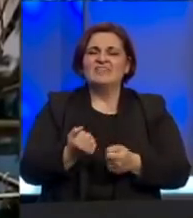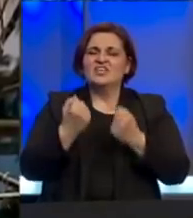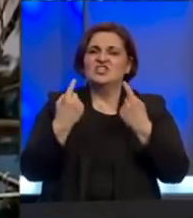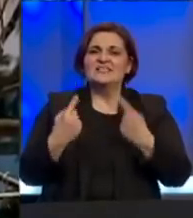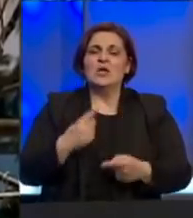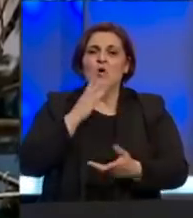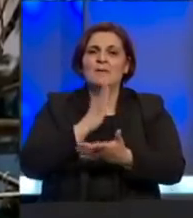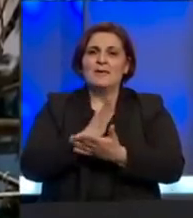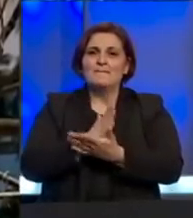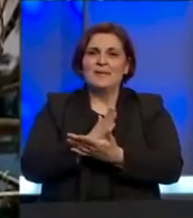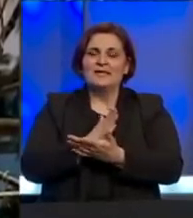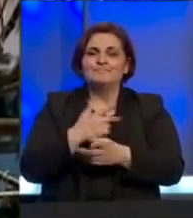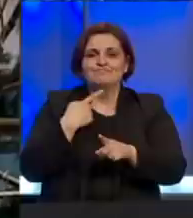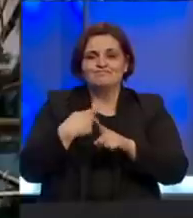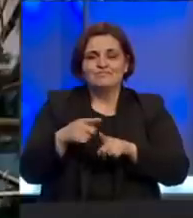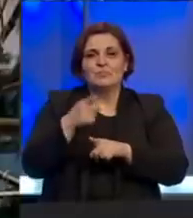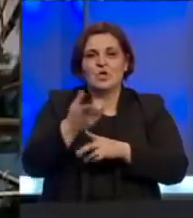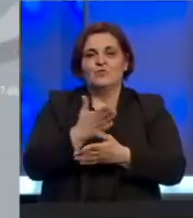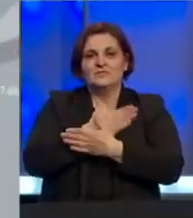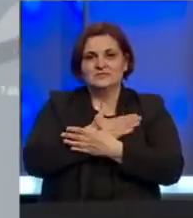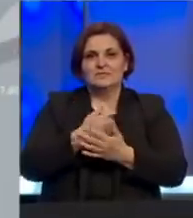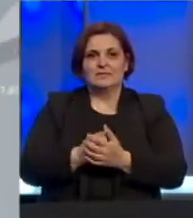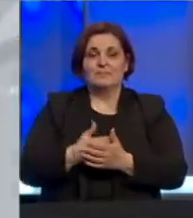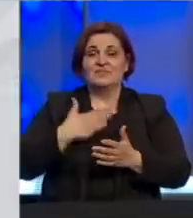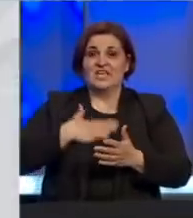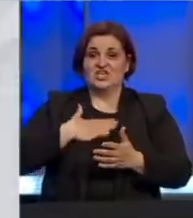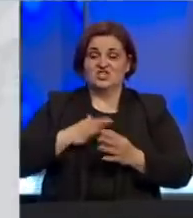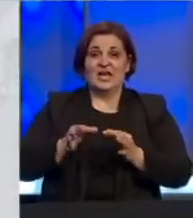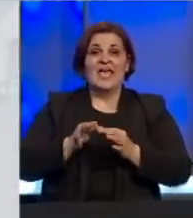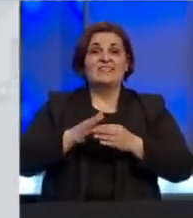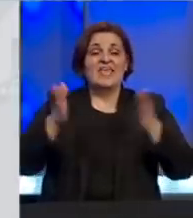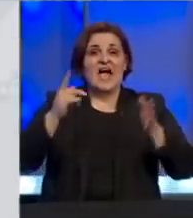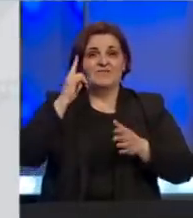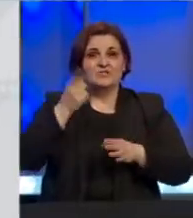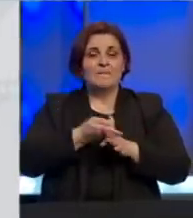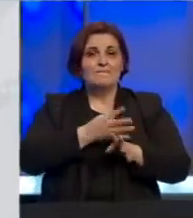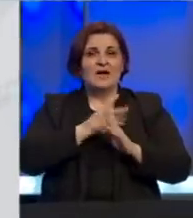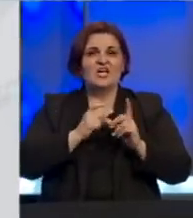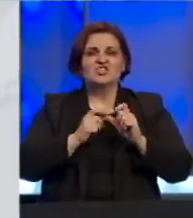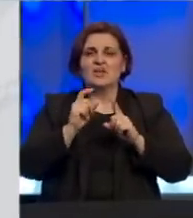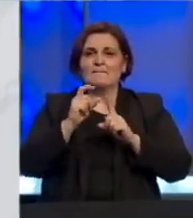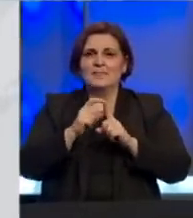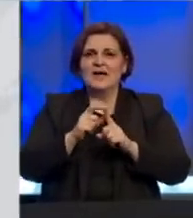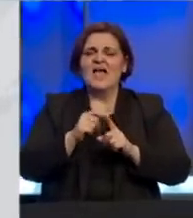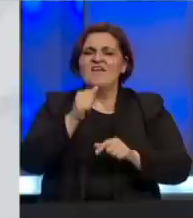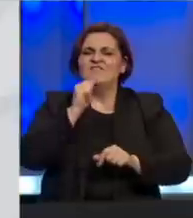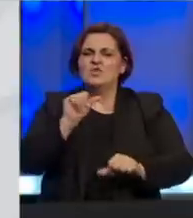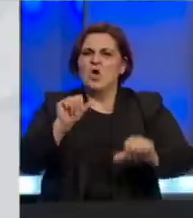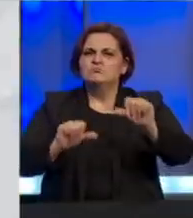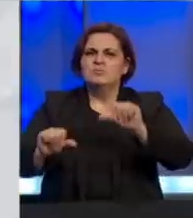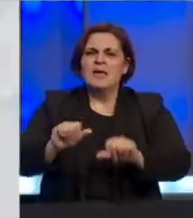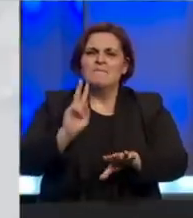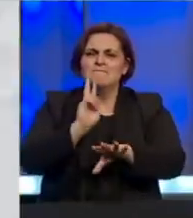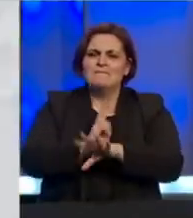u kojem se nalazio uzrokovala je smrt. Želimo da javno zna da je pacijent šp tretiran sa izuzetnoj